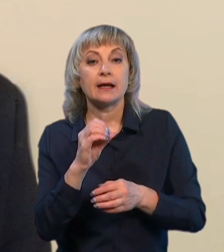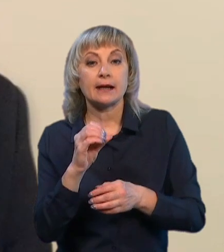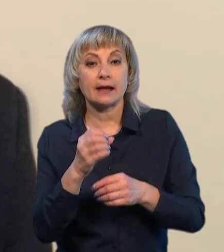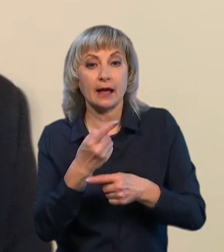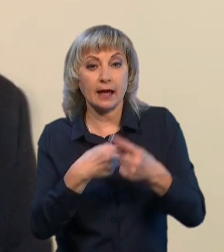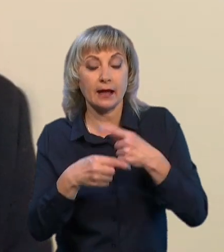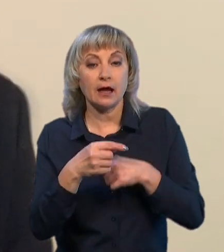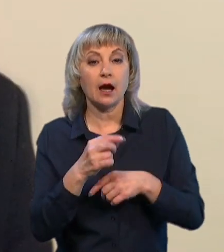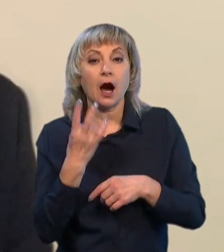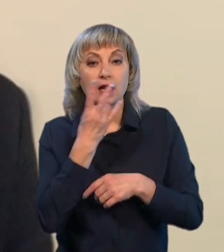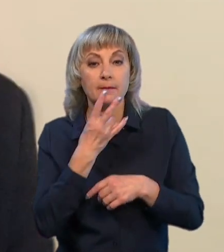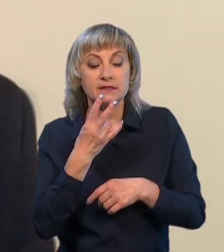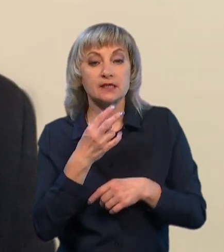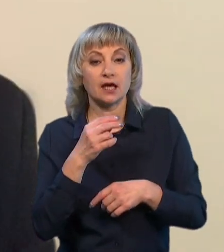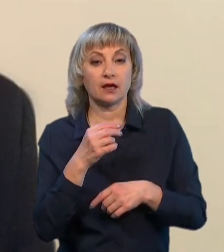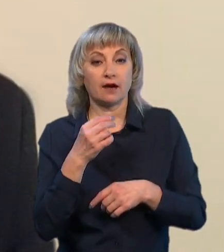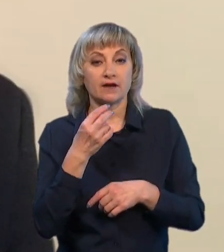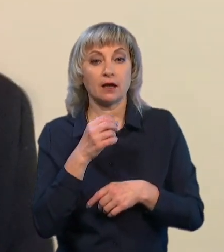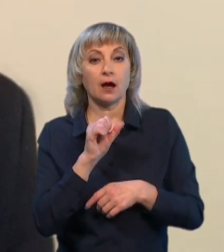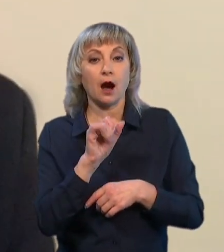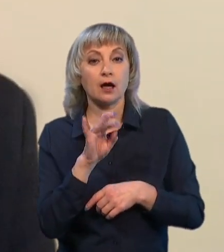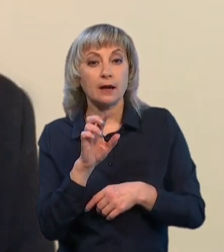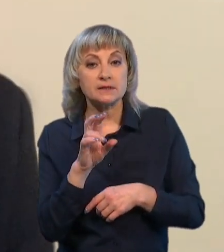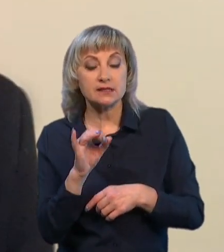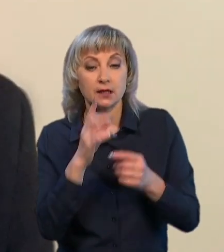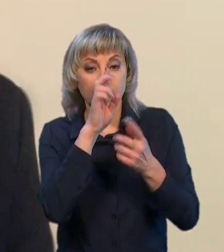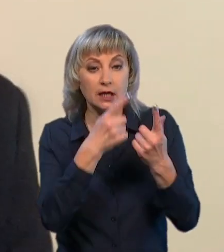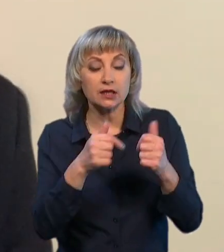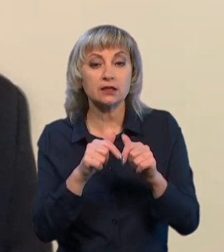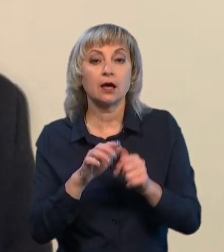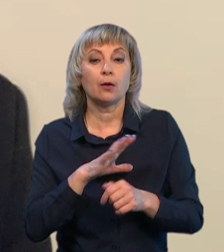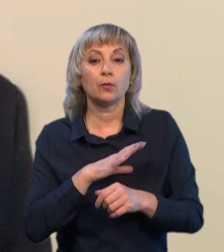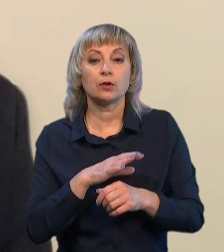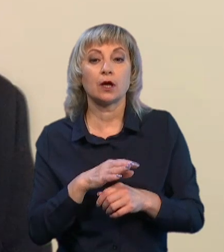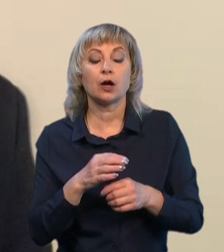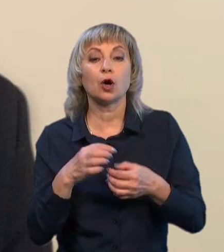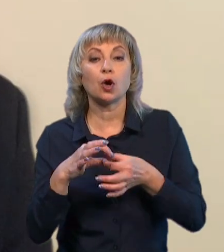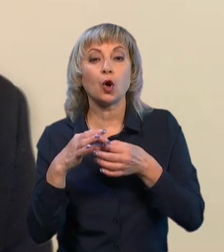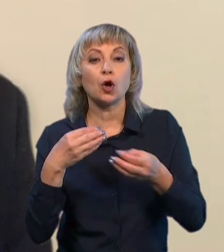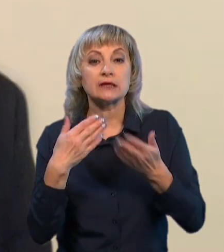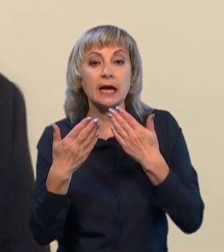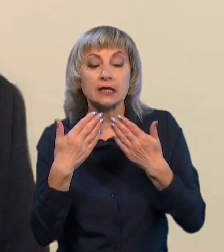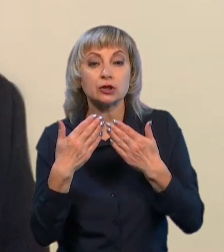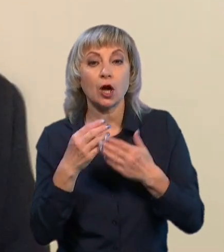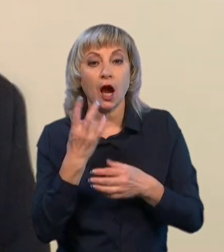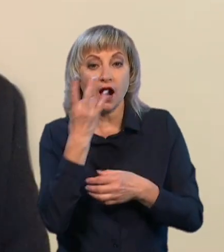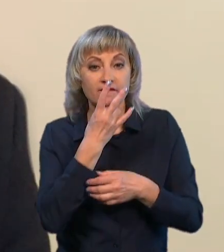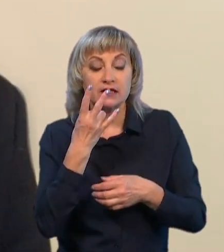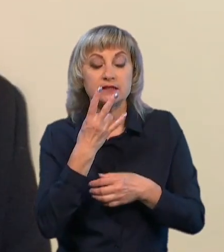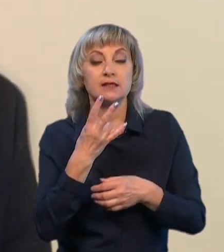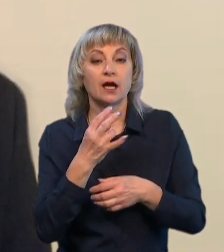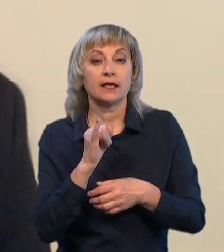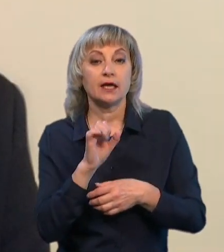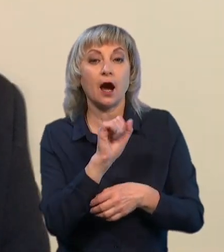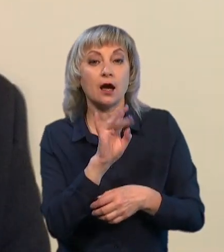арабські країни, це африканські країни. Недаром така була активізація контакту з африканськими країнами, з арабськими постійно.